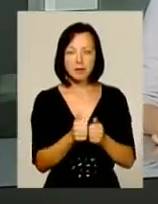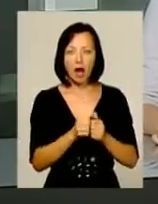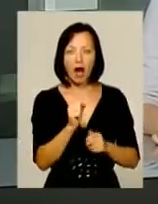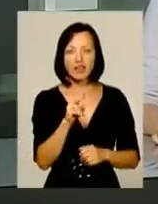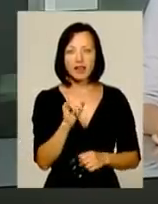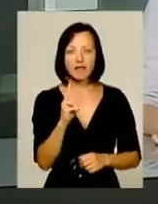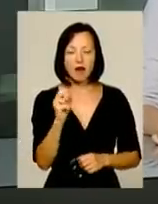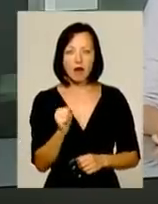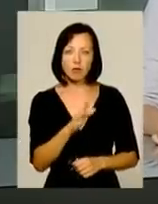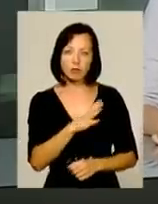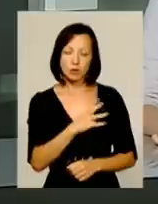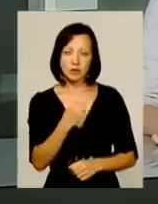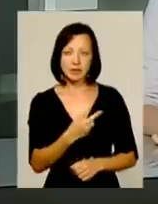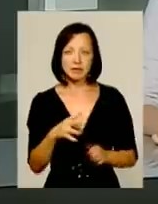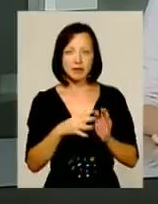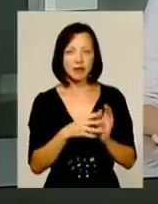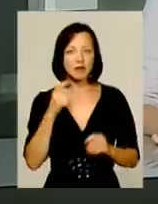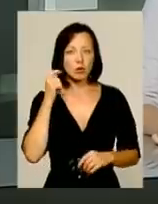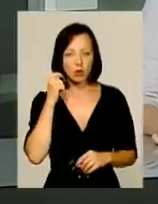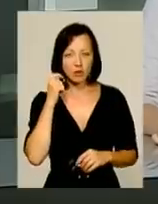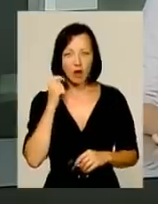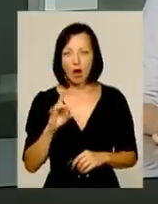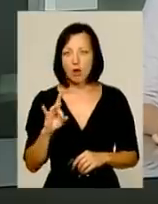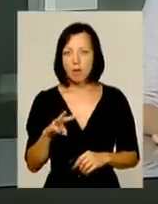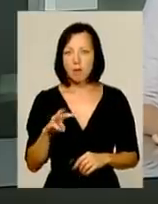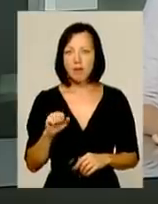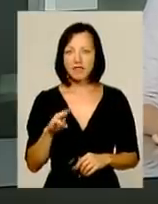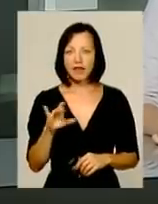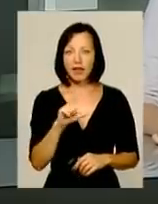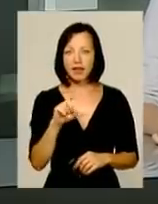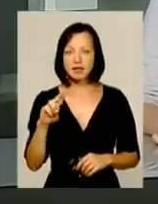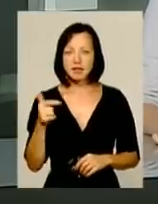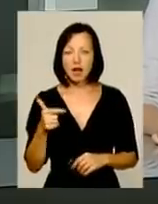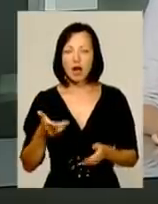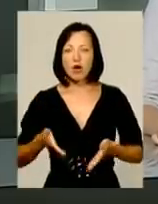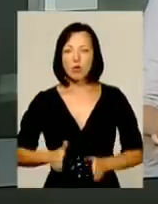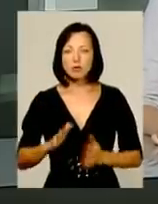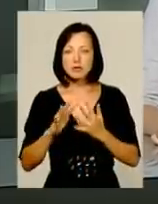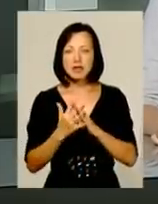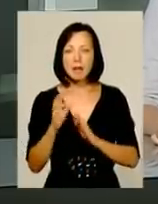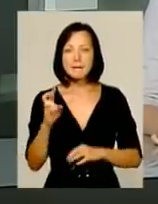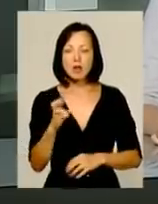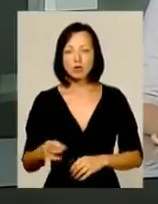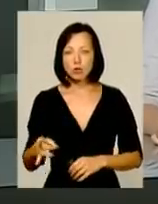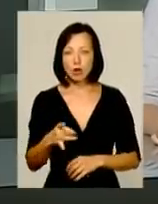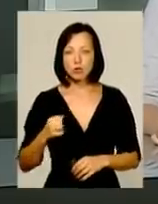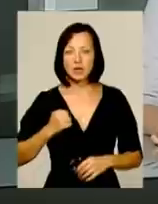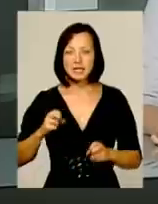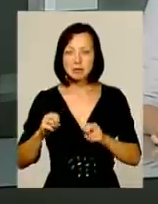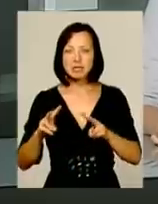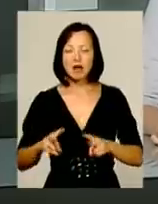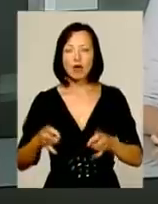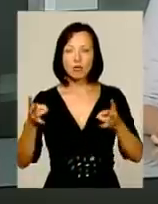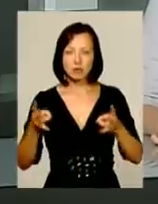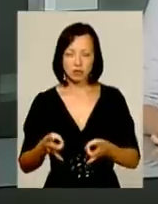Авдіївки. Йому було лише 29 років. Роман Матвієць – родом з села Хорошів Білогірського району. Він боєць спеціального